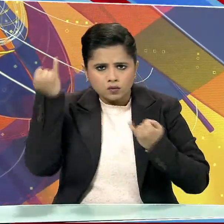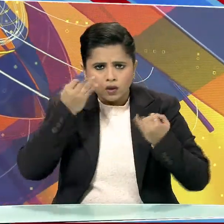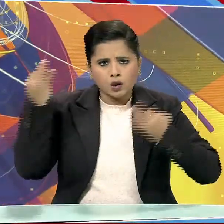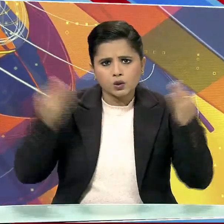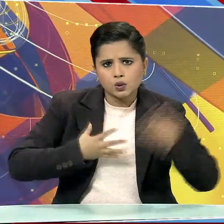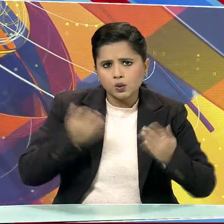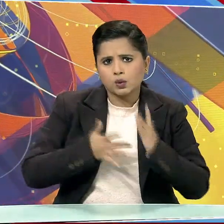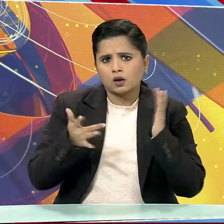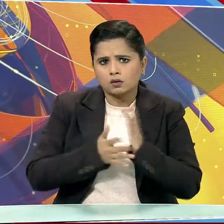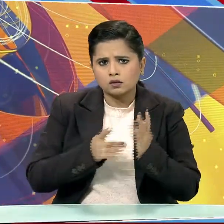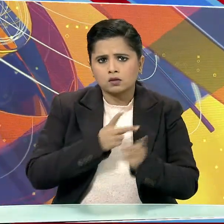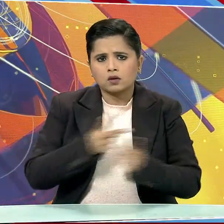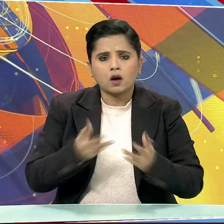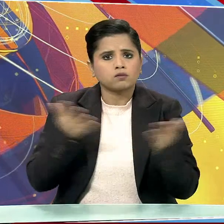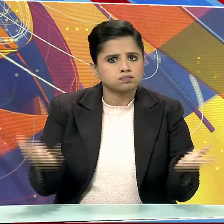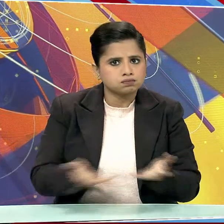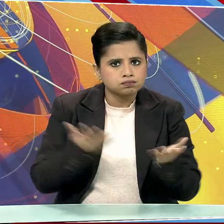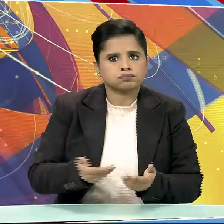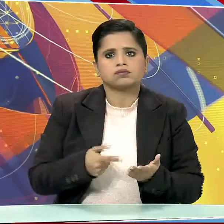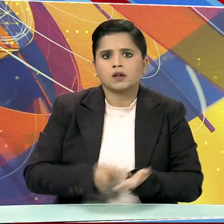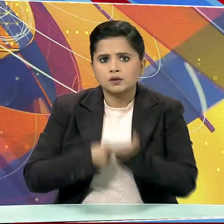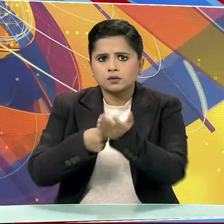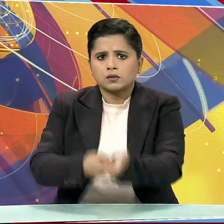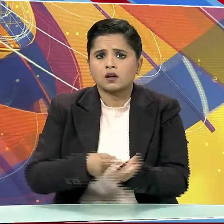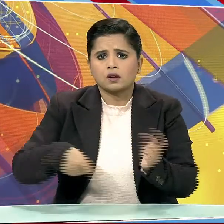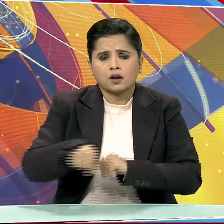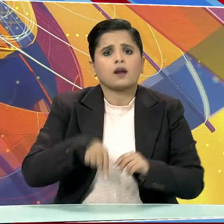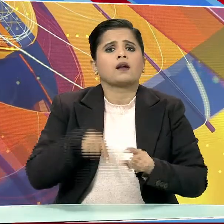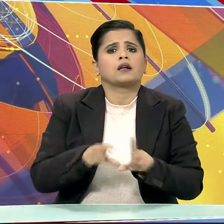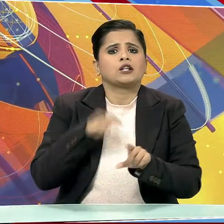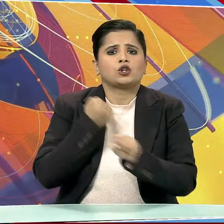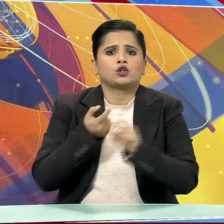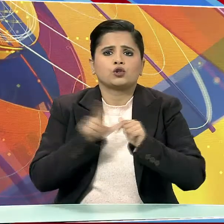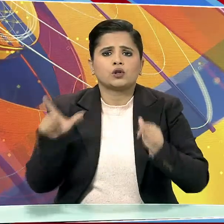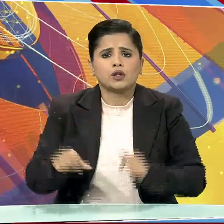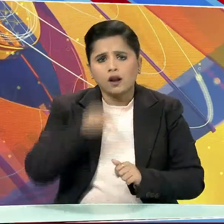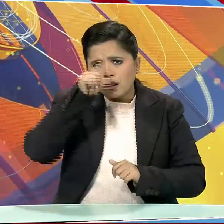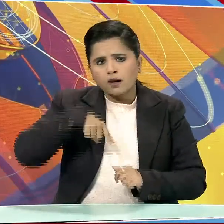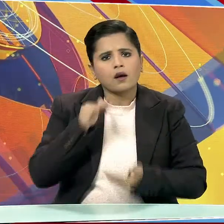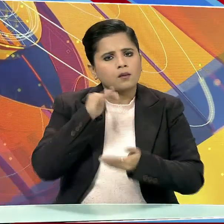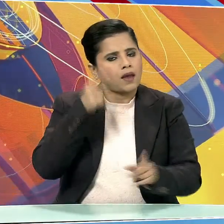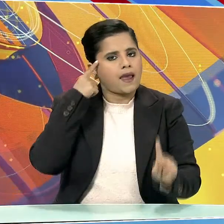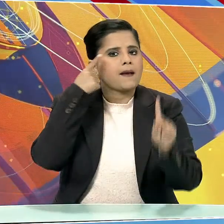पहलों को पुरुसाहन और सम्मान देना है डिजटल इंडिया पुरुसकार का मकसद